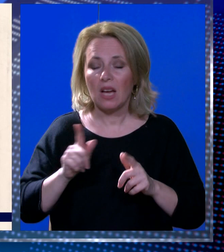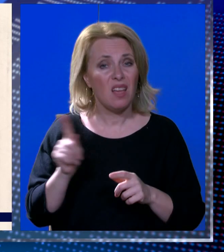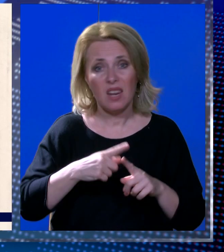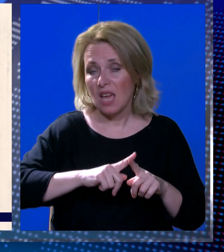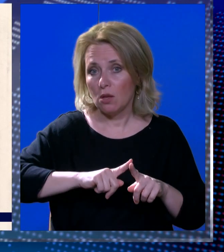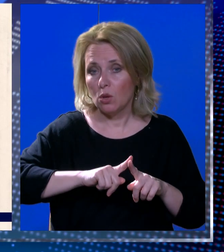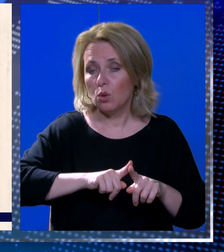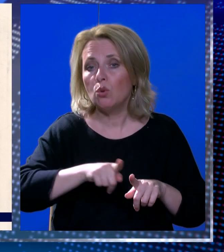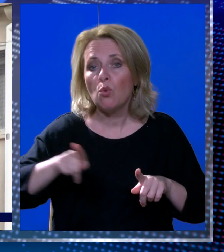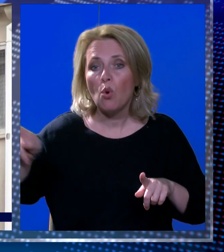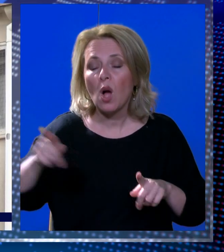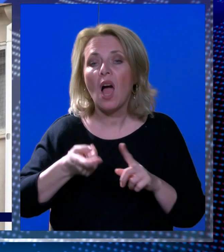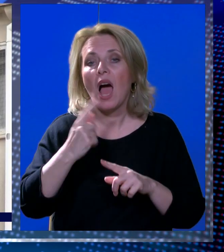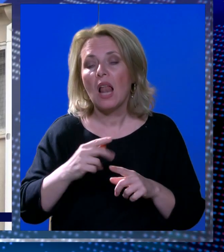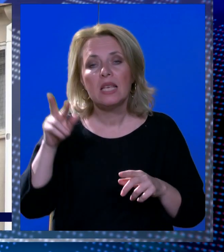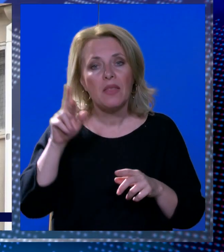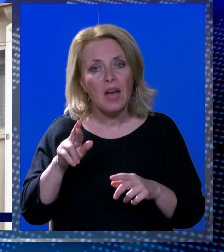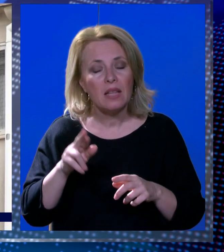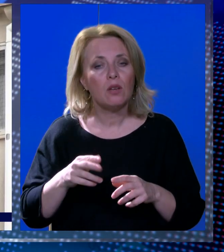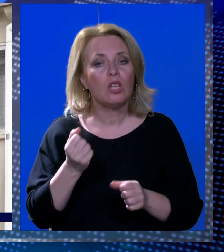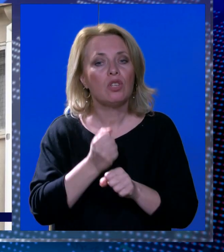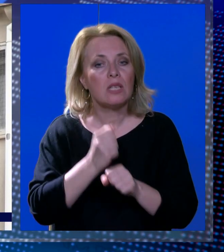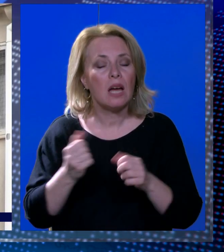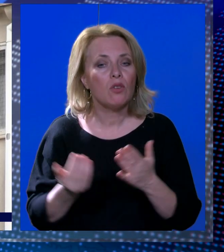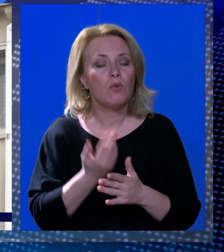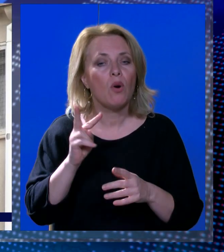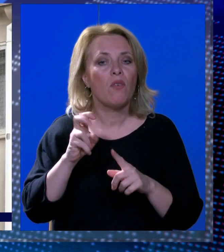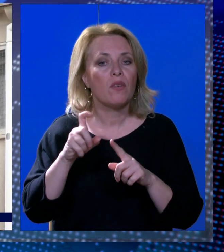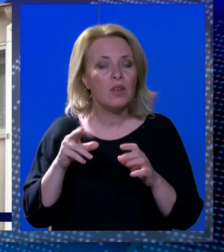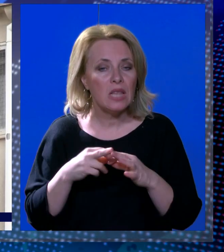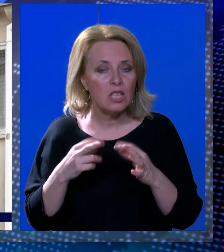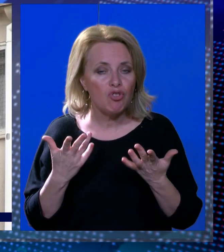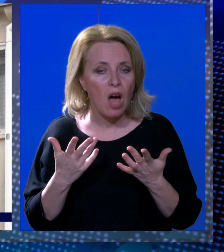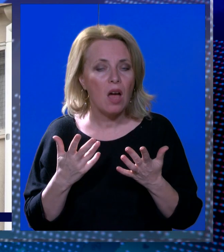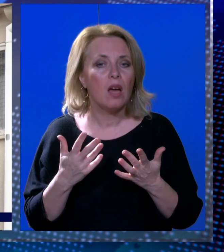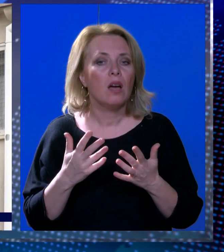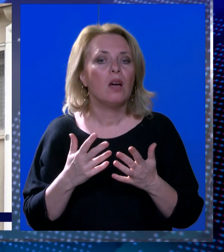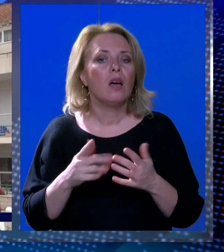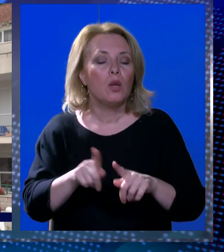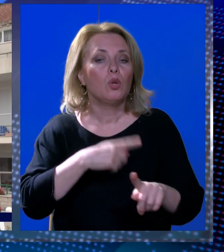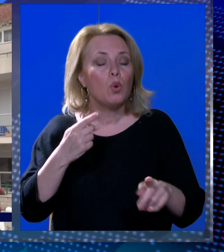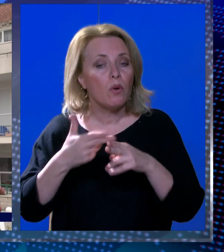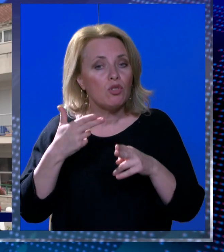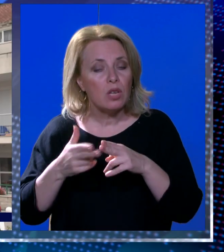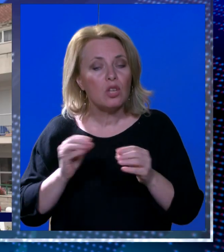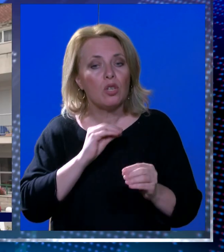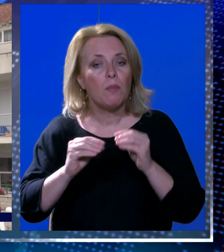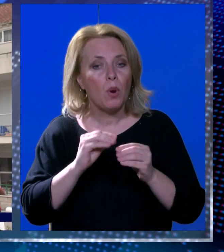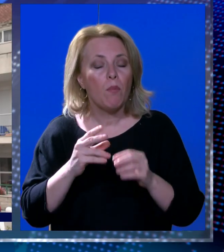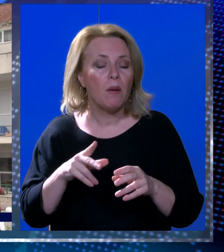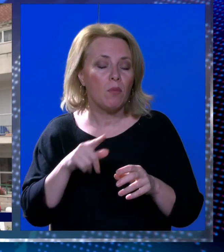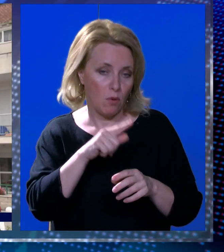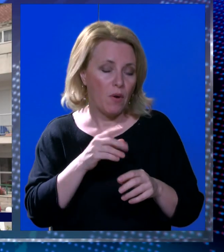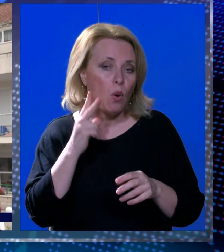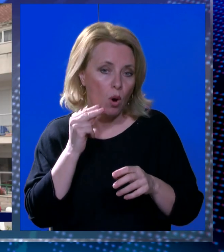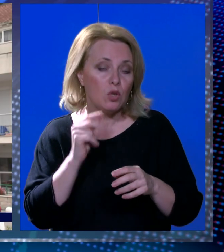ona nije duga, no nadaju se kako će izgradnjom novog vrtića, će će kapacitet biti poznat po završetku dokumentacije, dugoročno riješiti problem